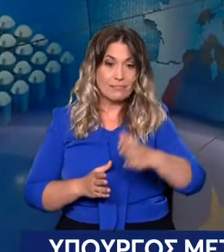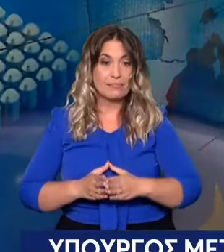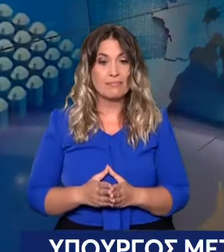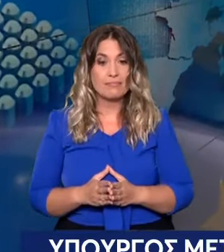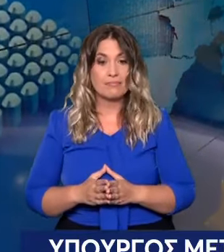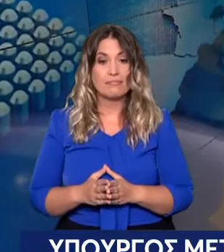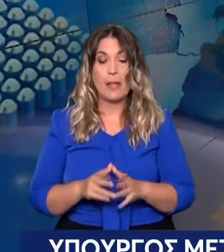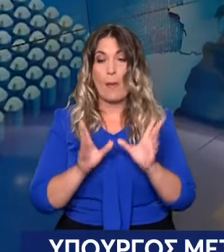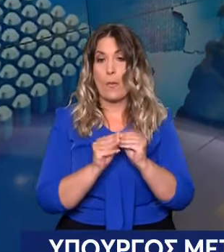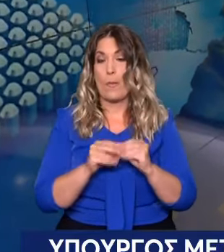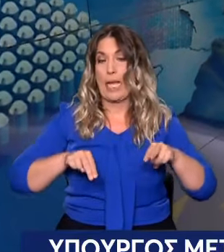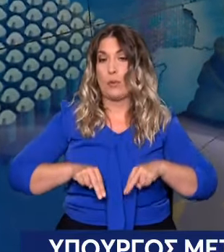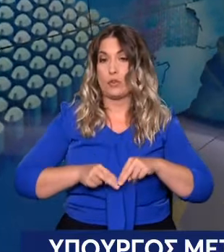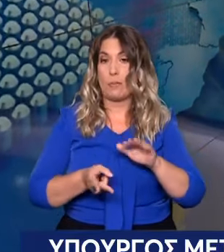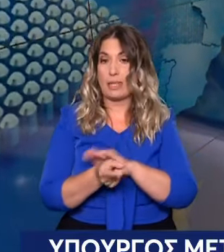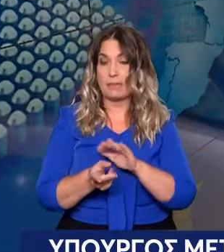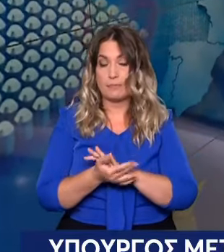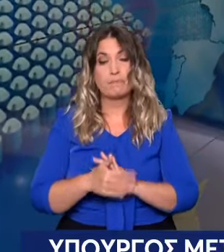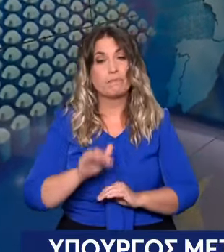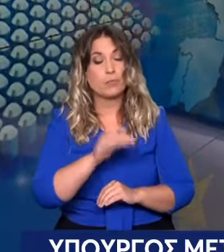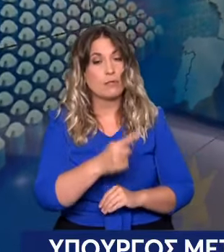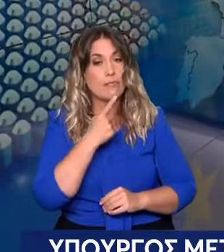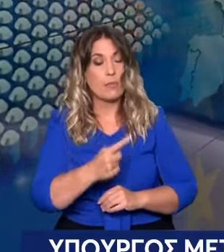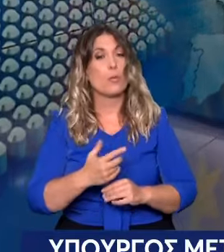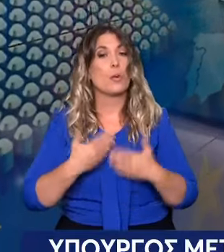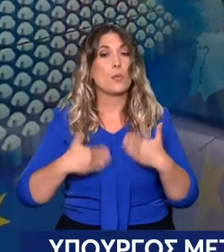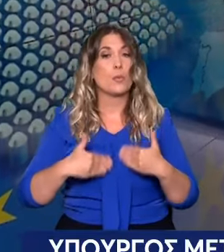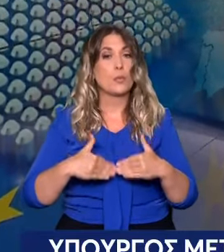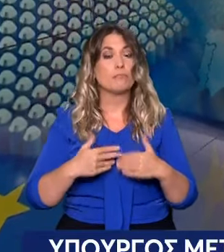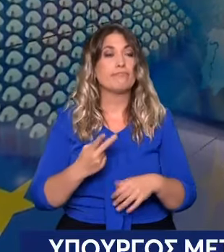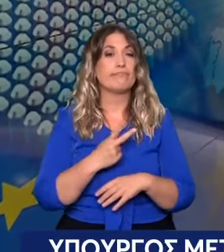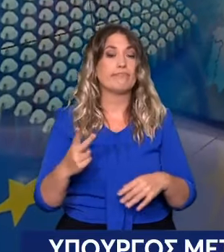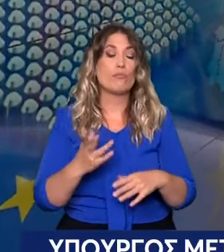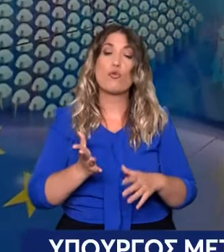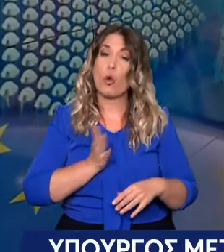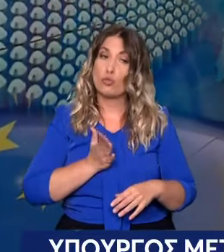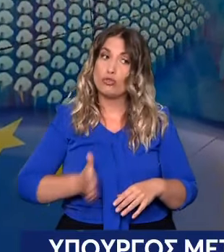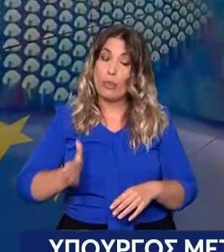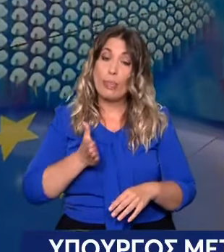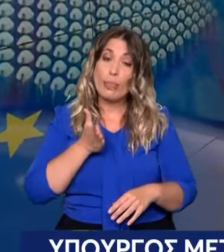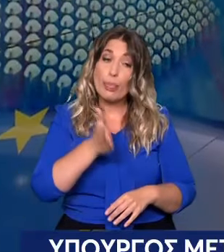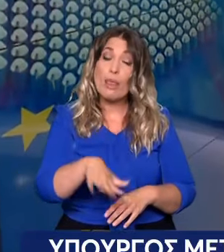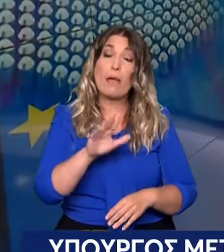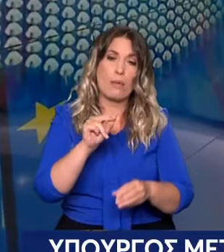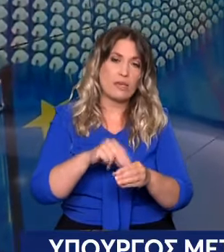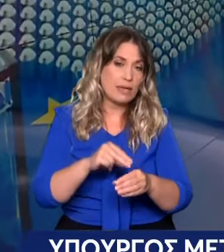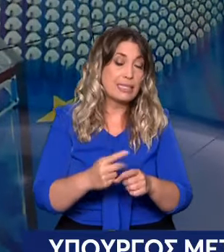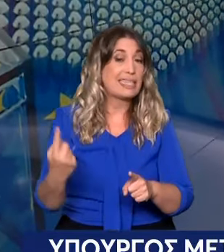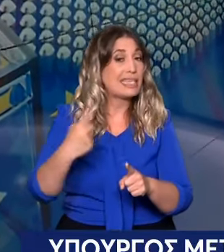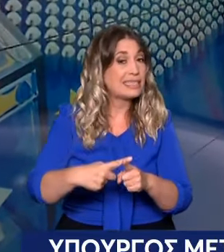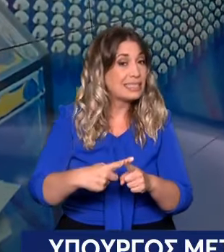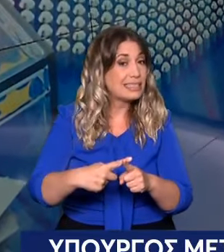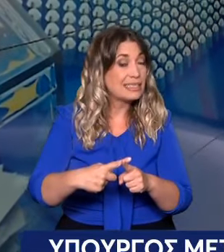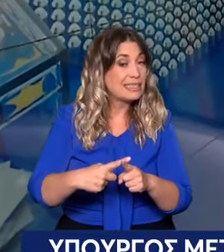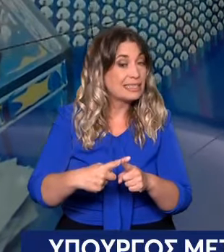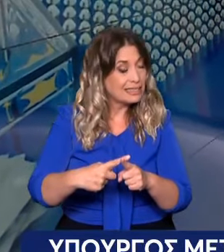από τα δικά μας. Η Νέα Δημοκρατία έχει μια πτώση, μια μεγάλη απώλεια και ψηφοβόρων που δεν πήγαν να την ψηφίσουν και ψηφοβόρων που πήγαν να